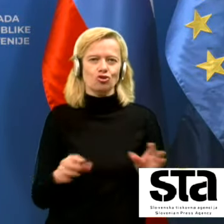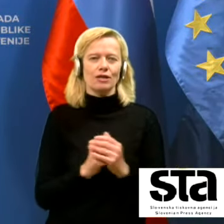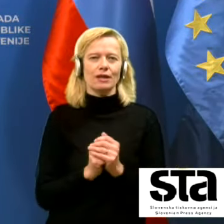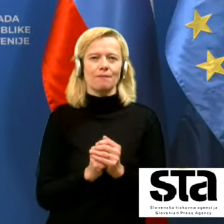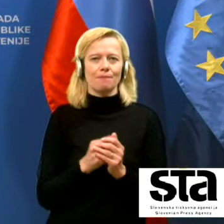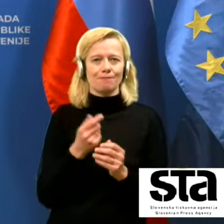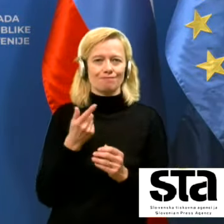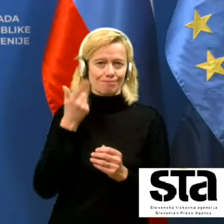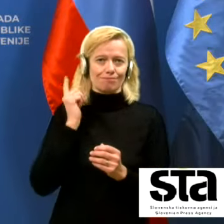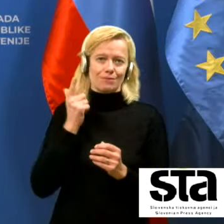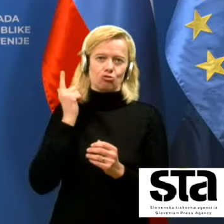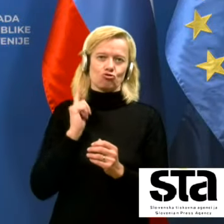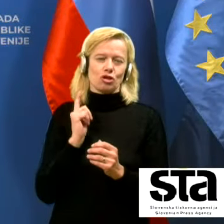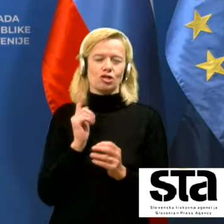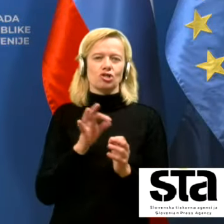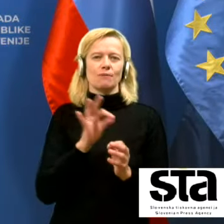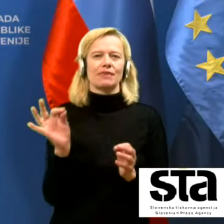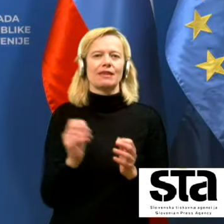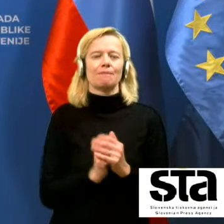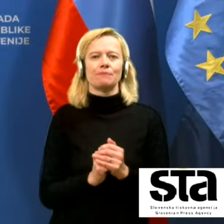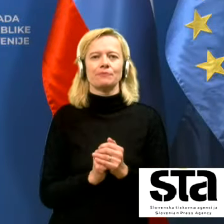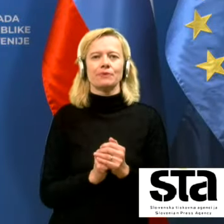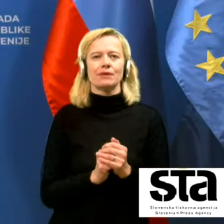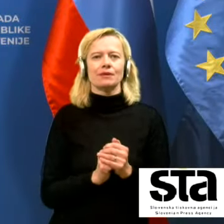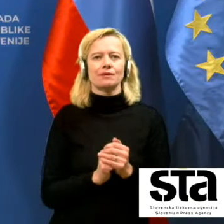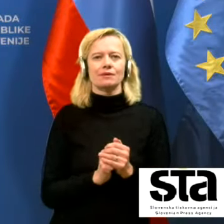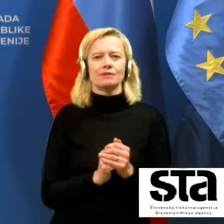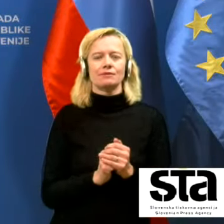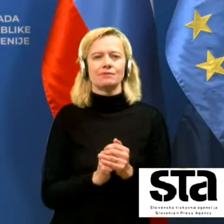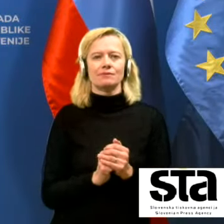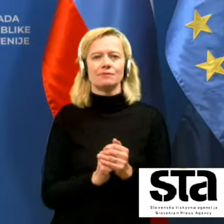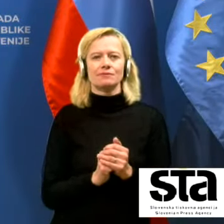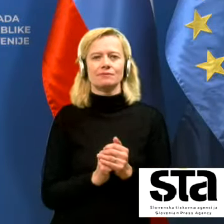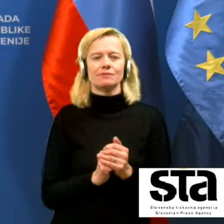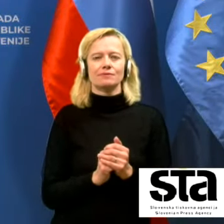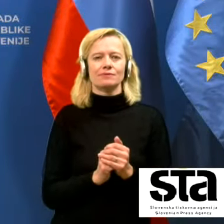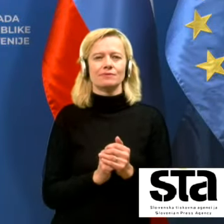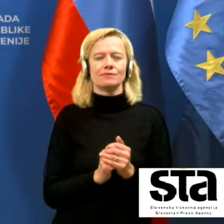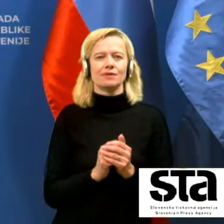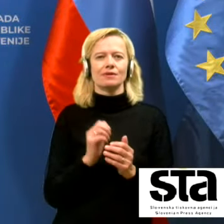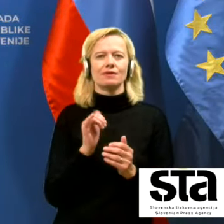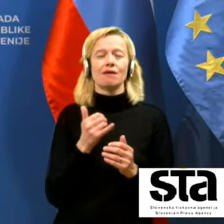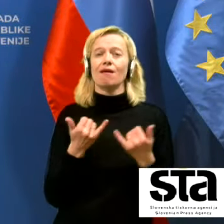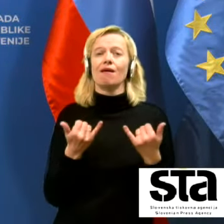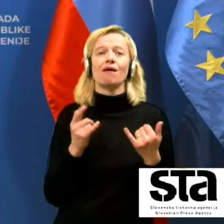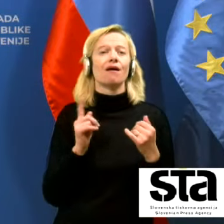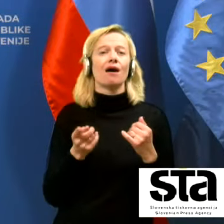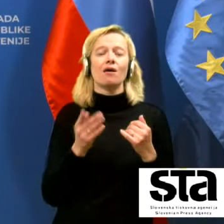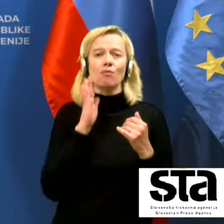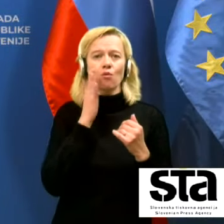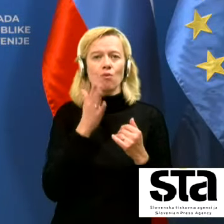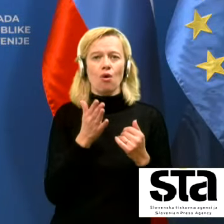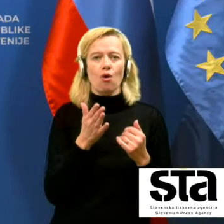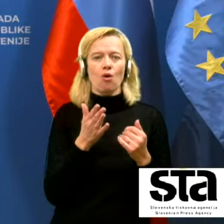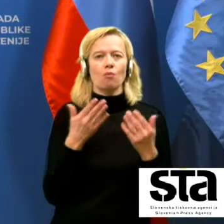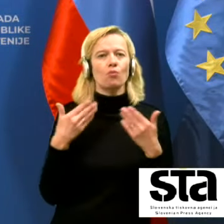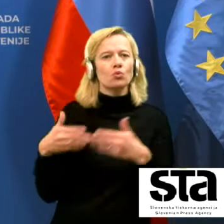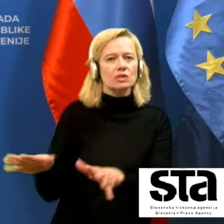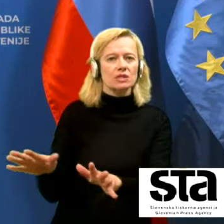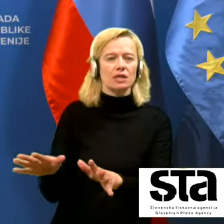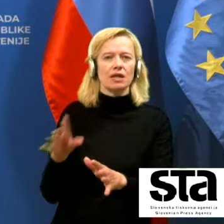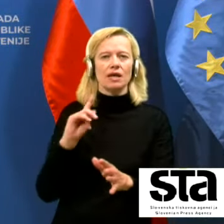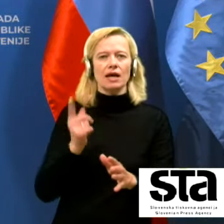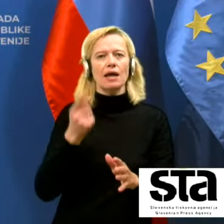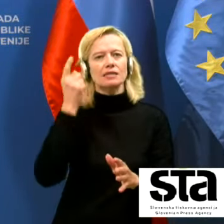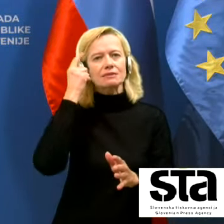včerajšnjim dnem in da zdaj kaj bomo pustili, kaj je smiselno